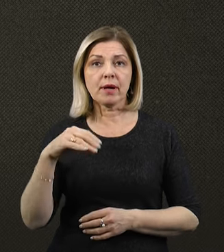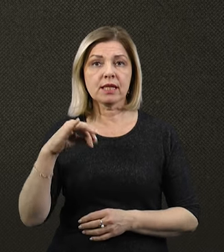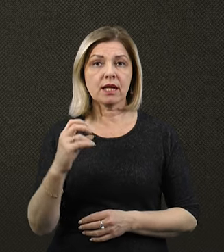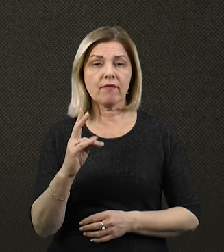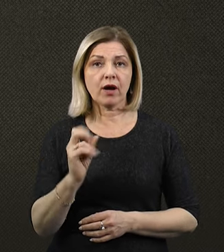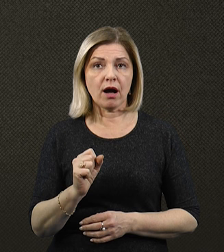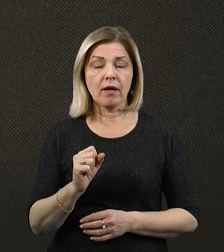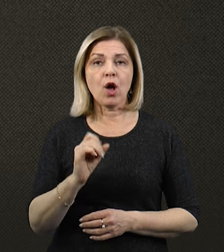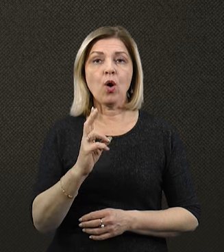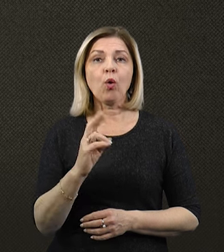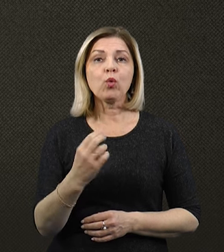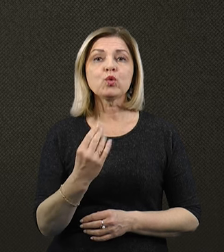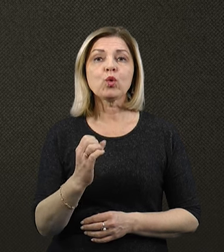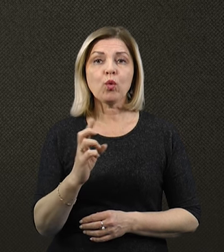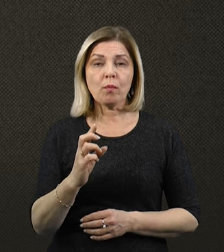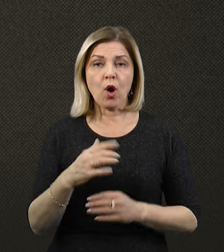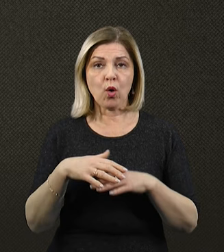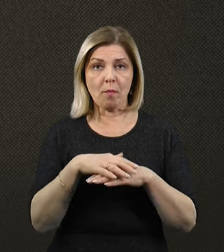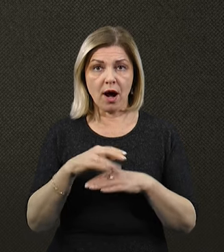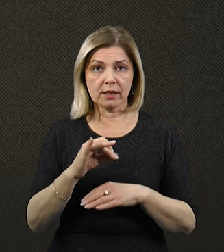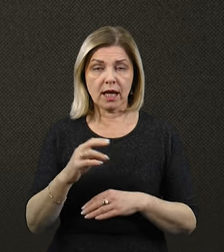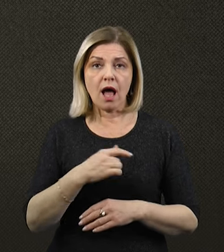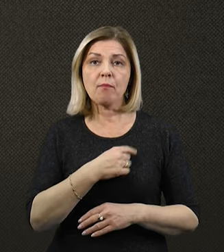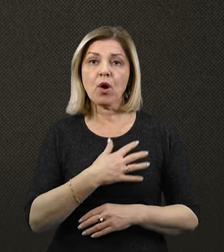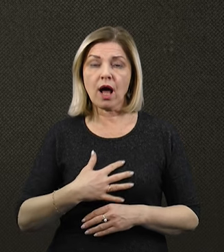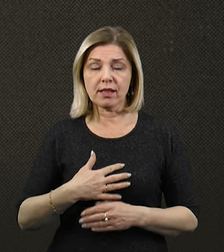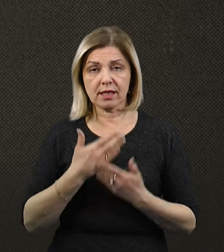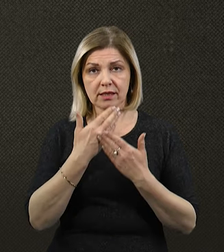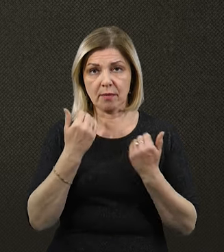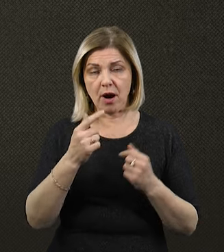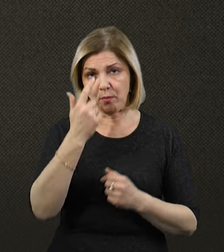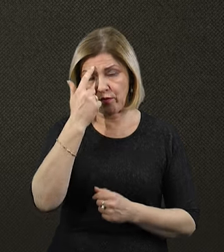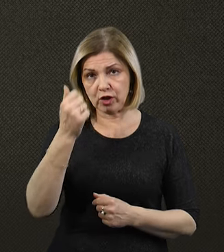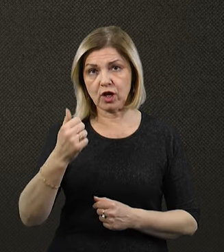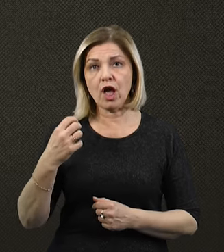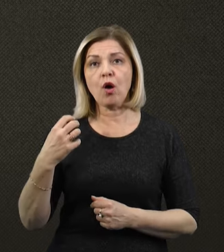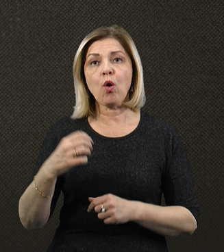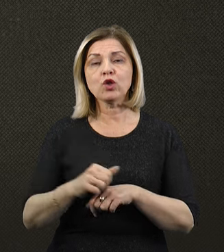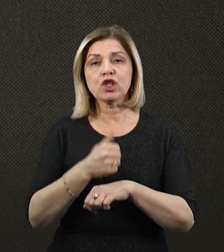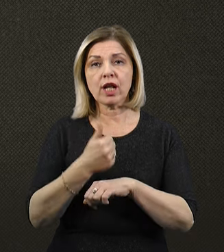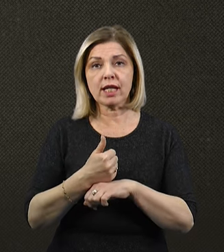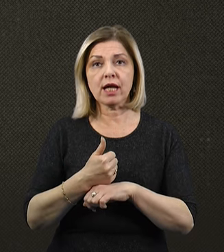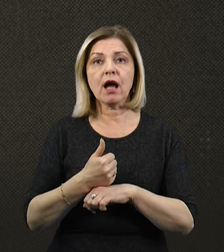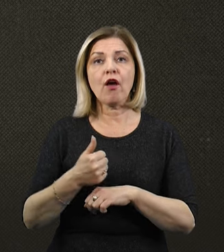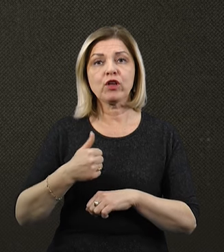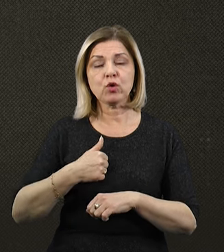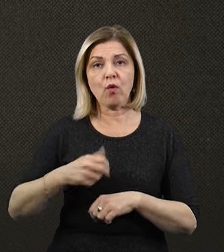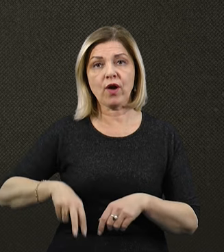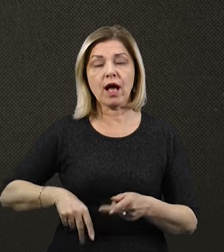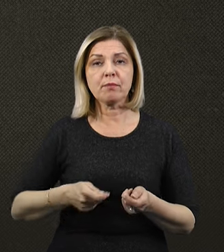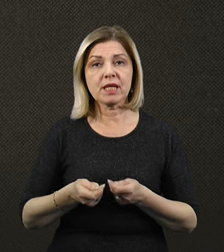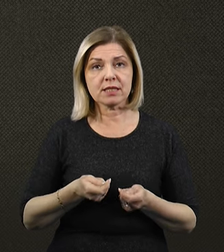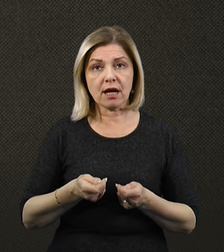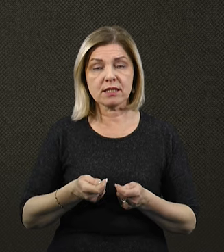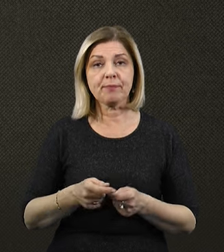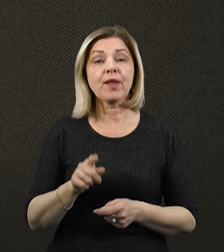загиблих внаслідок військової атаки немає. Про це повідомив учільник Миколаївської обласної військової адміністрації Віталій Кім у Телеграм. Також 29